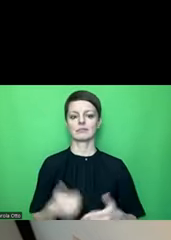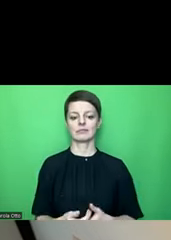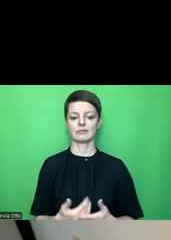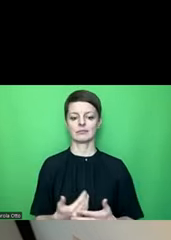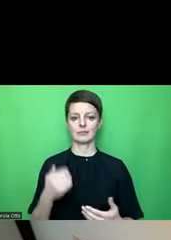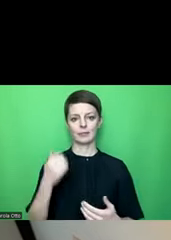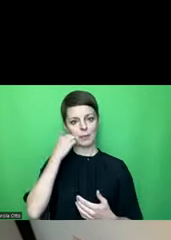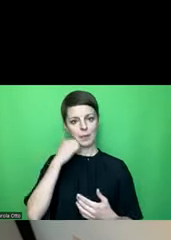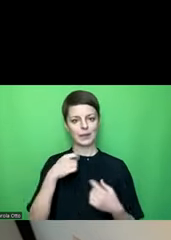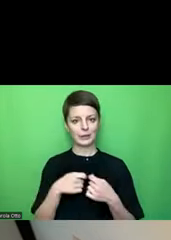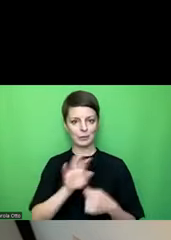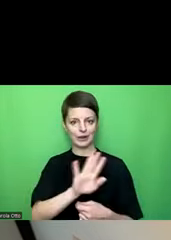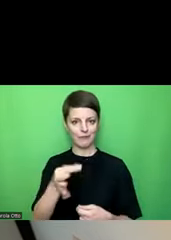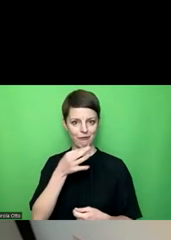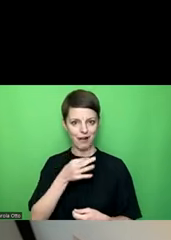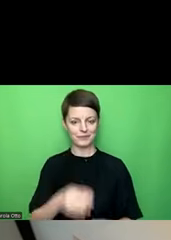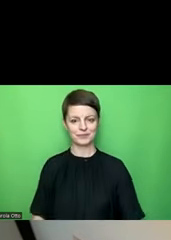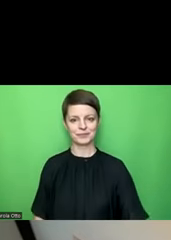gespannt auf Ihre Fragen.